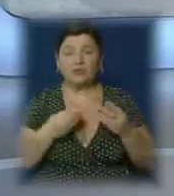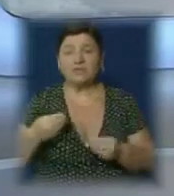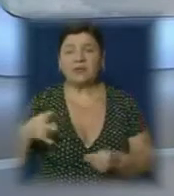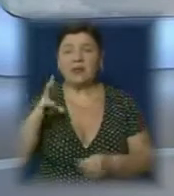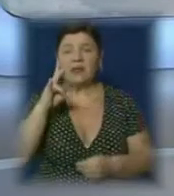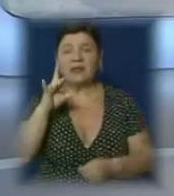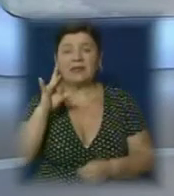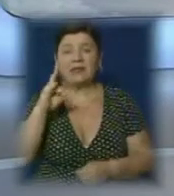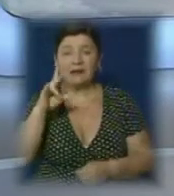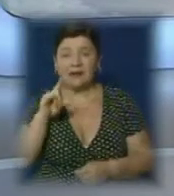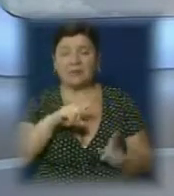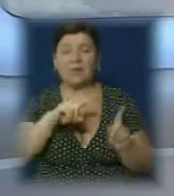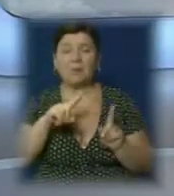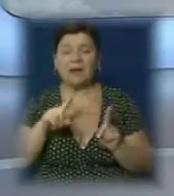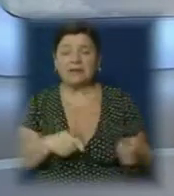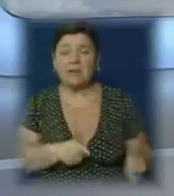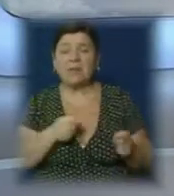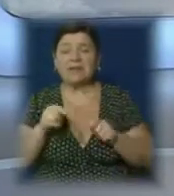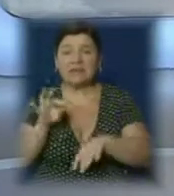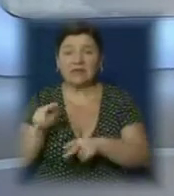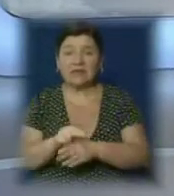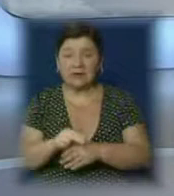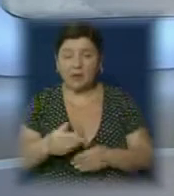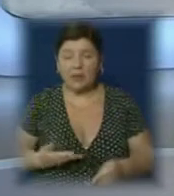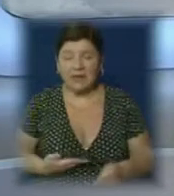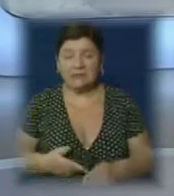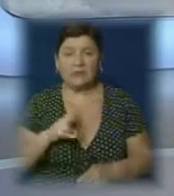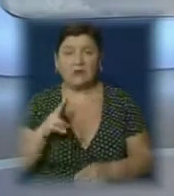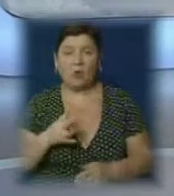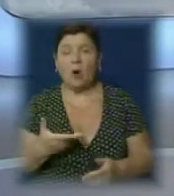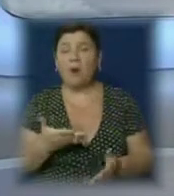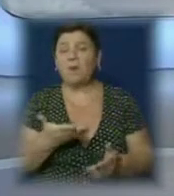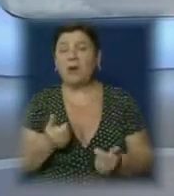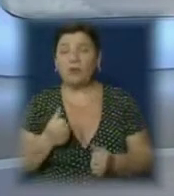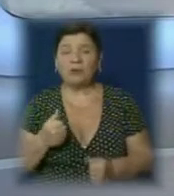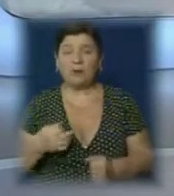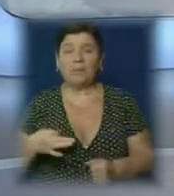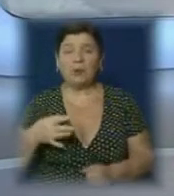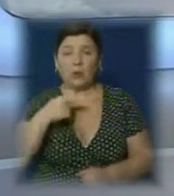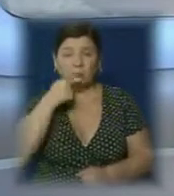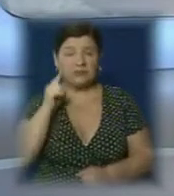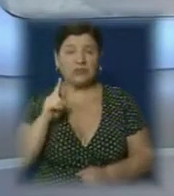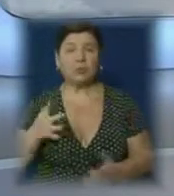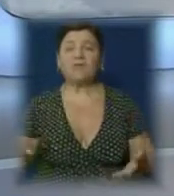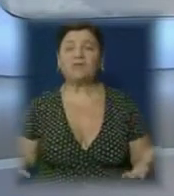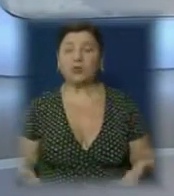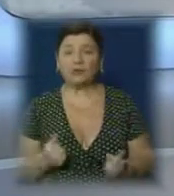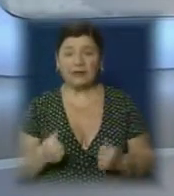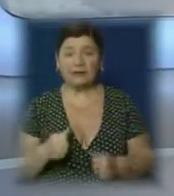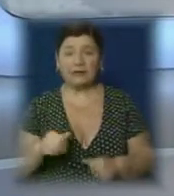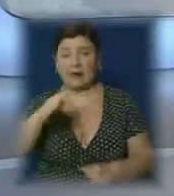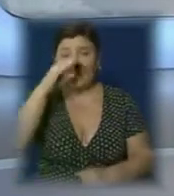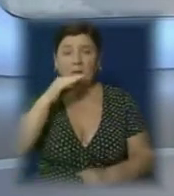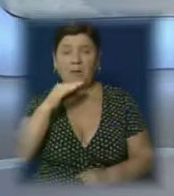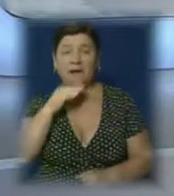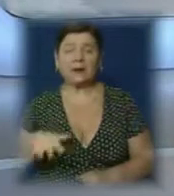закарпатець потребує невідкладної пересадки цього органу, яку беруть на себе медики Білорусі. Аби врятувати життя батька та чоловіка, родина